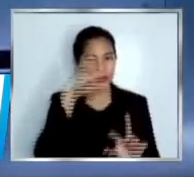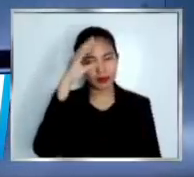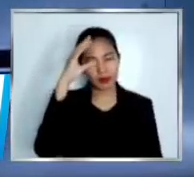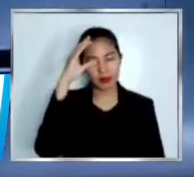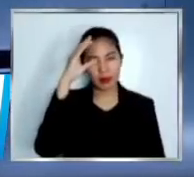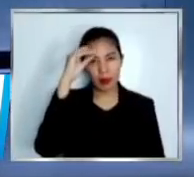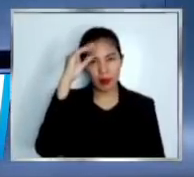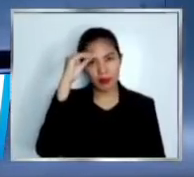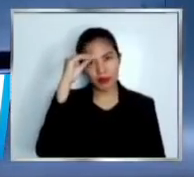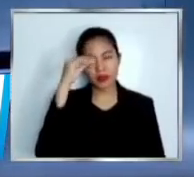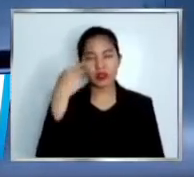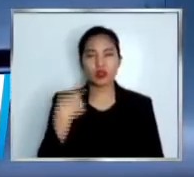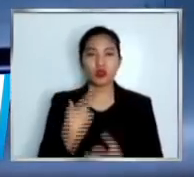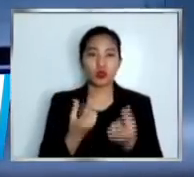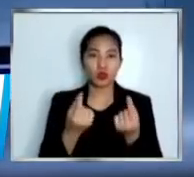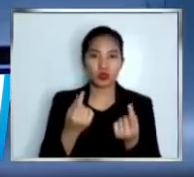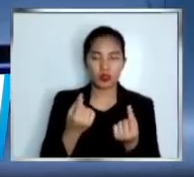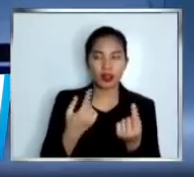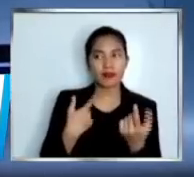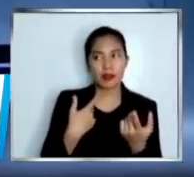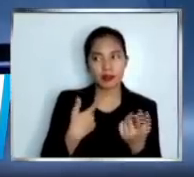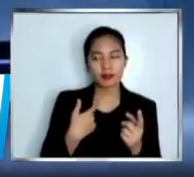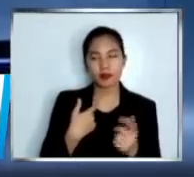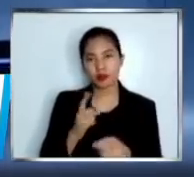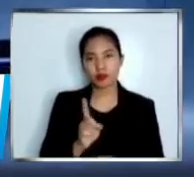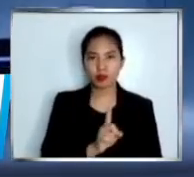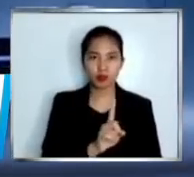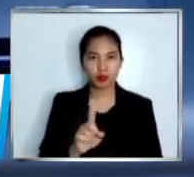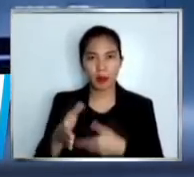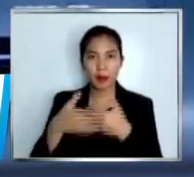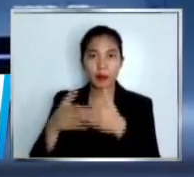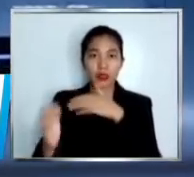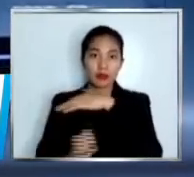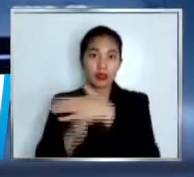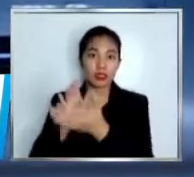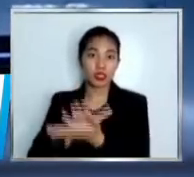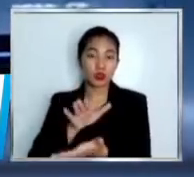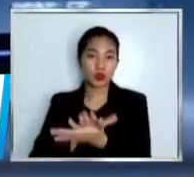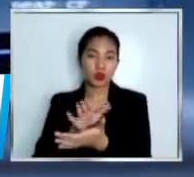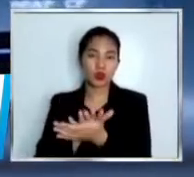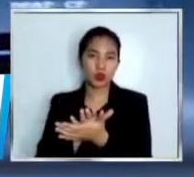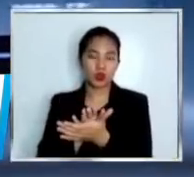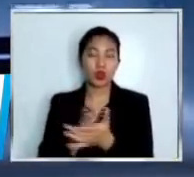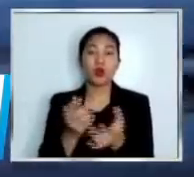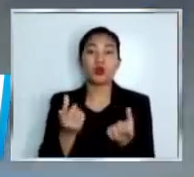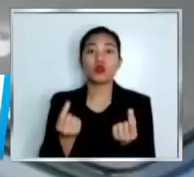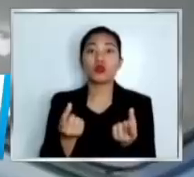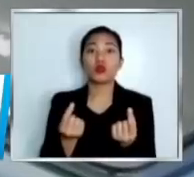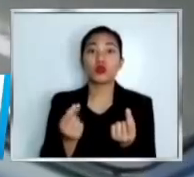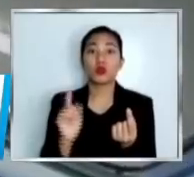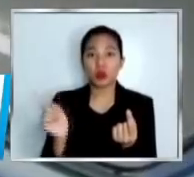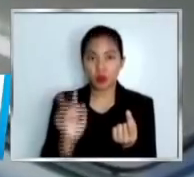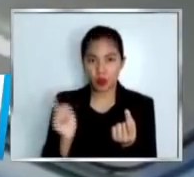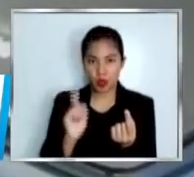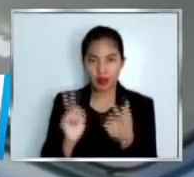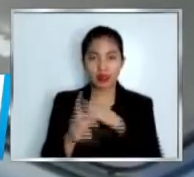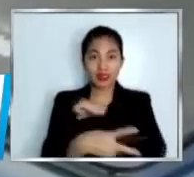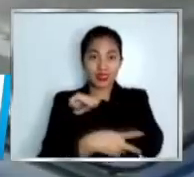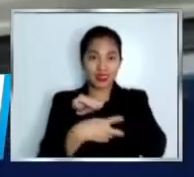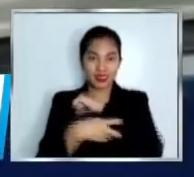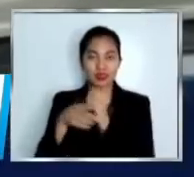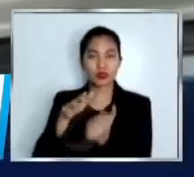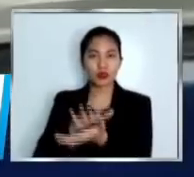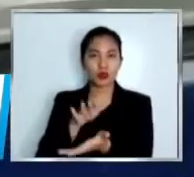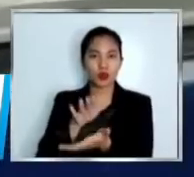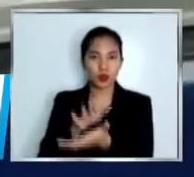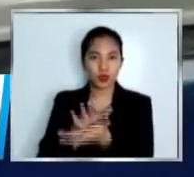May isa pa siyang kasama noon pero hindi nakunan ng CCTV. Ang kanilang pakay, pagnakawan ang paaralan. Natangay nila ang apat na